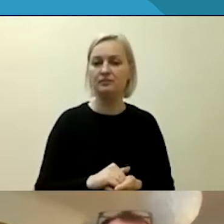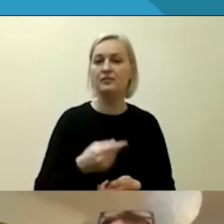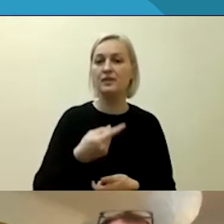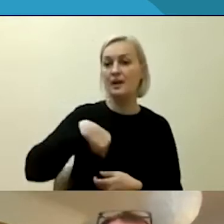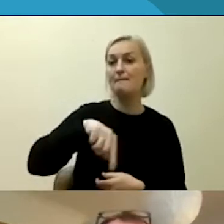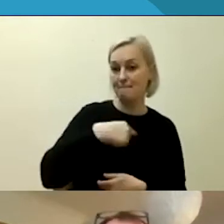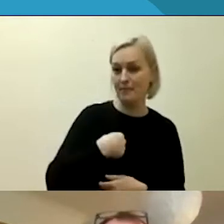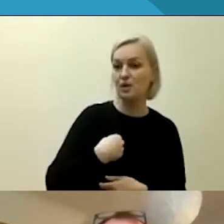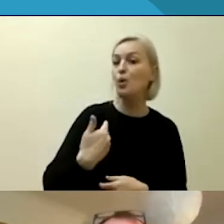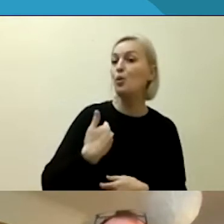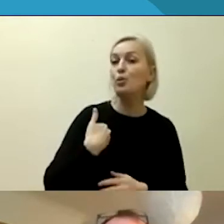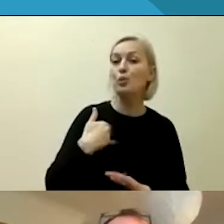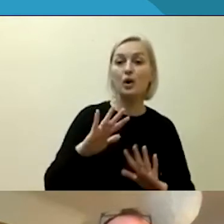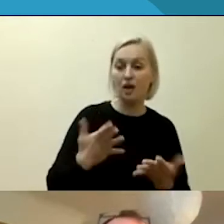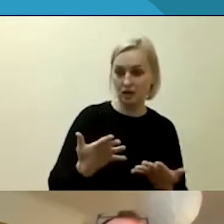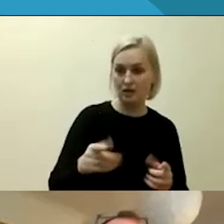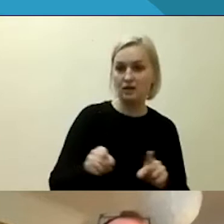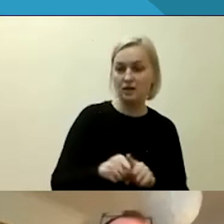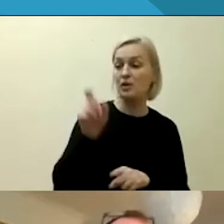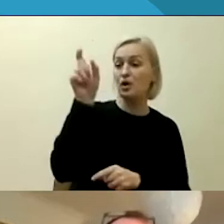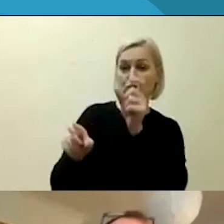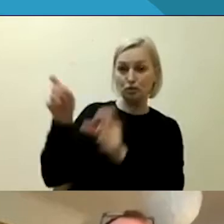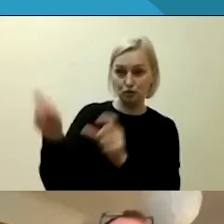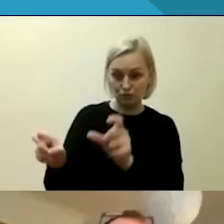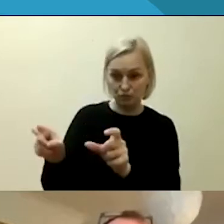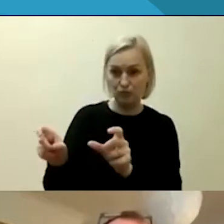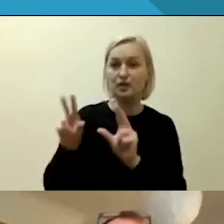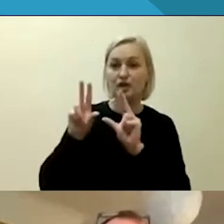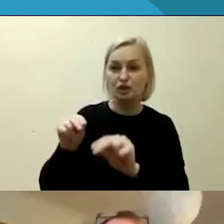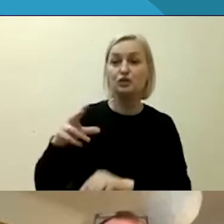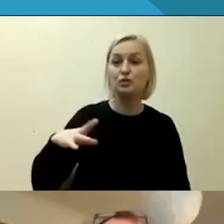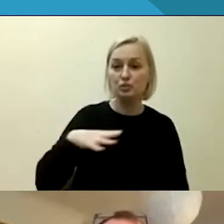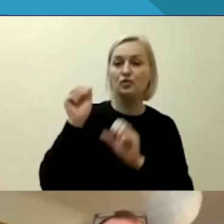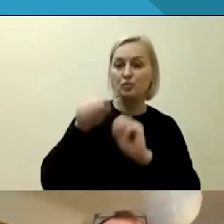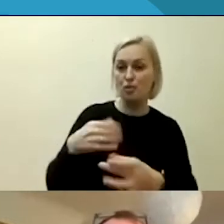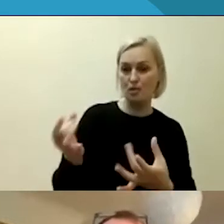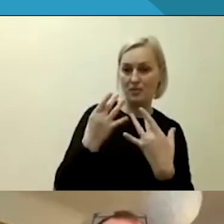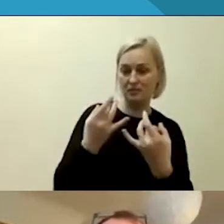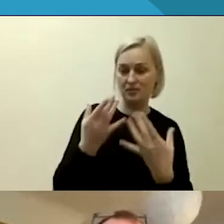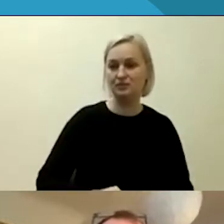norėjome, kad būtų išgirsti tikrų žmonių valasai. Be to,